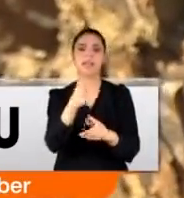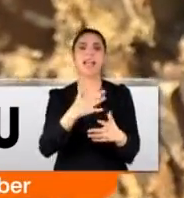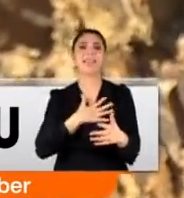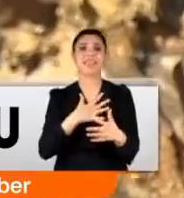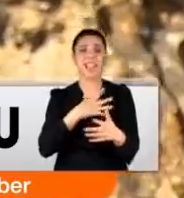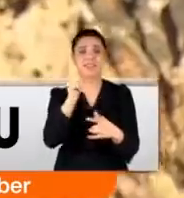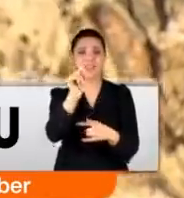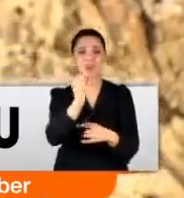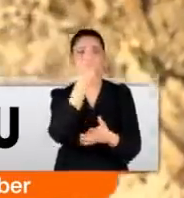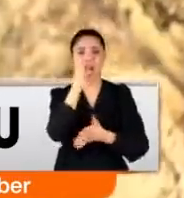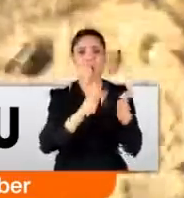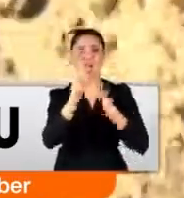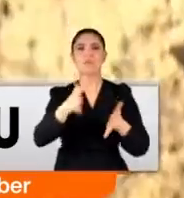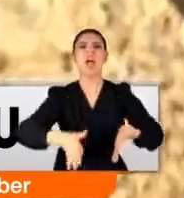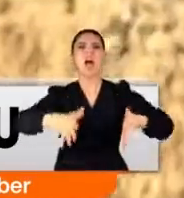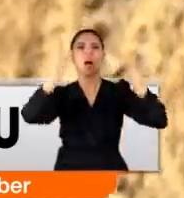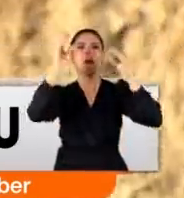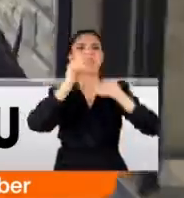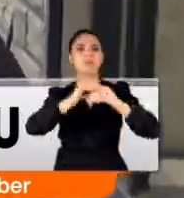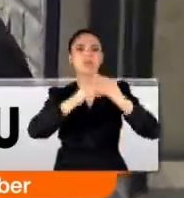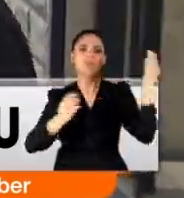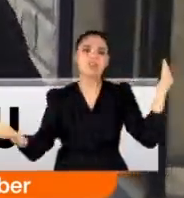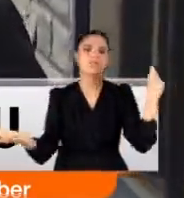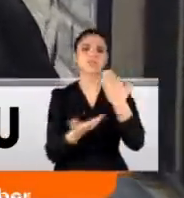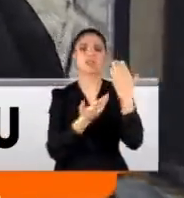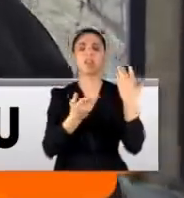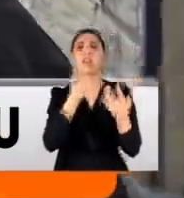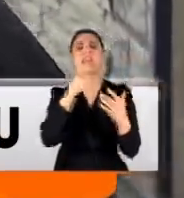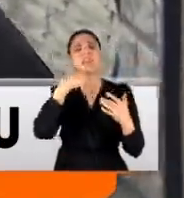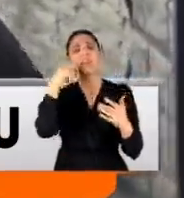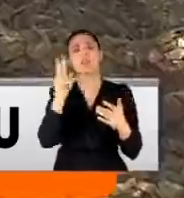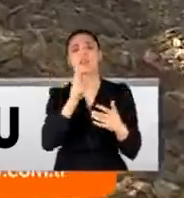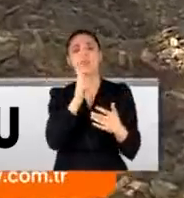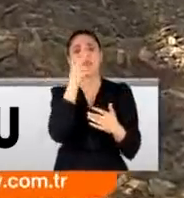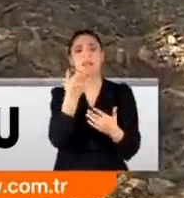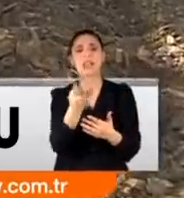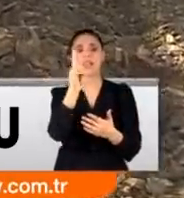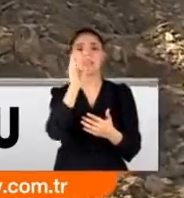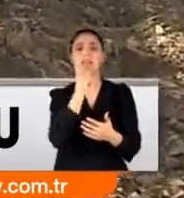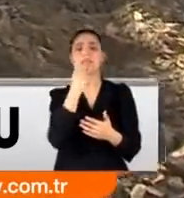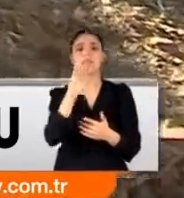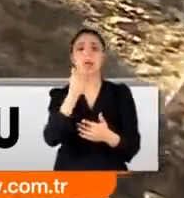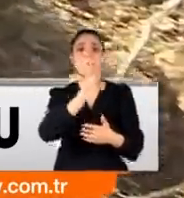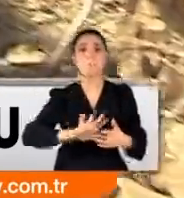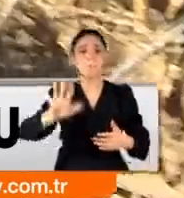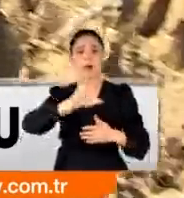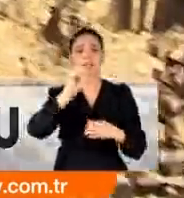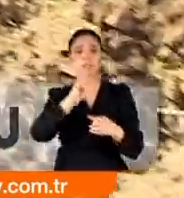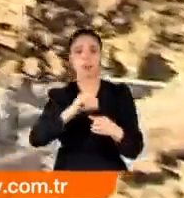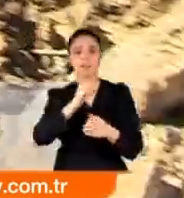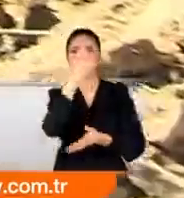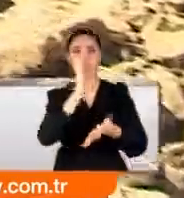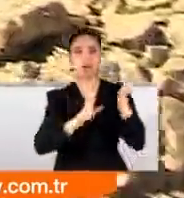kaynağı ağaç bir apartman uğruna katledildi. Yazık 70 yıllık ağaçları kesiyorlar yani. Maltepe'de tam 70 yıllık çam